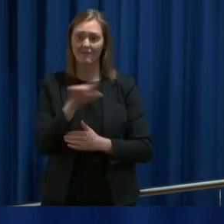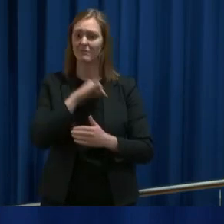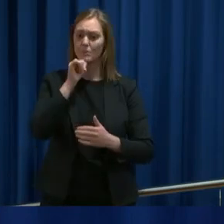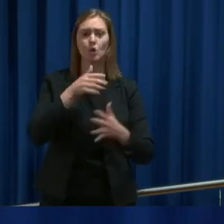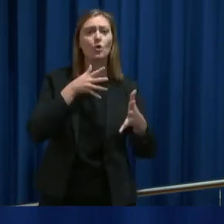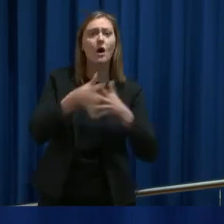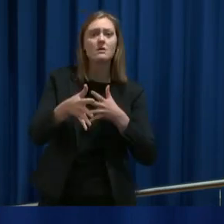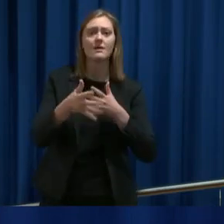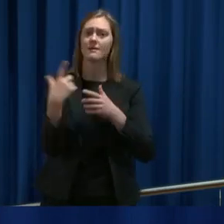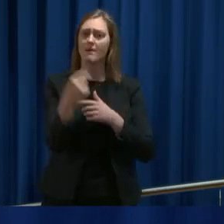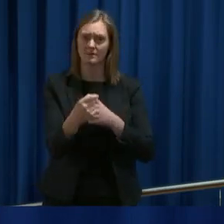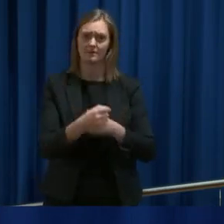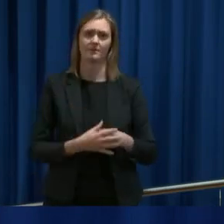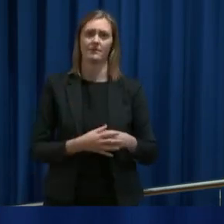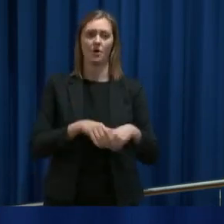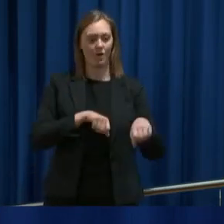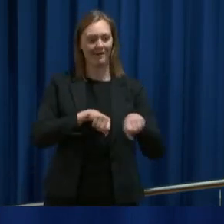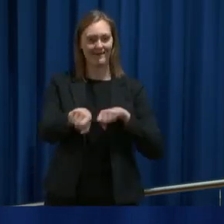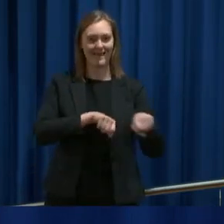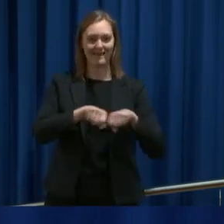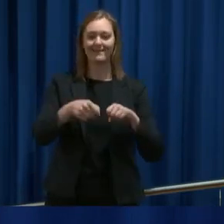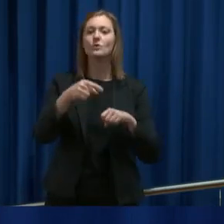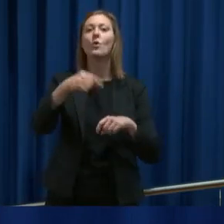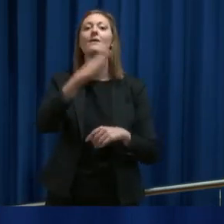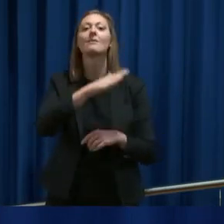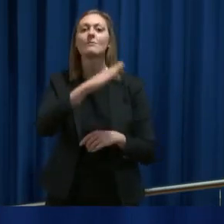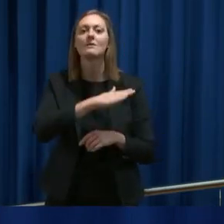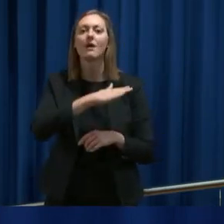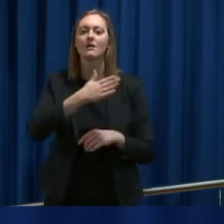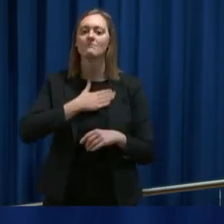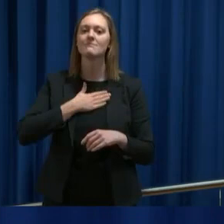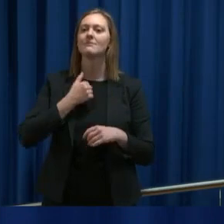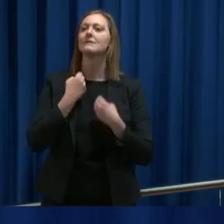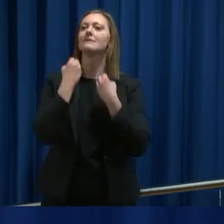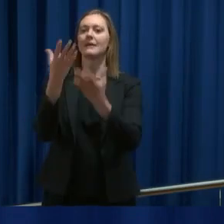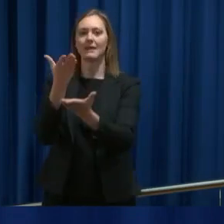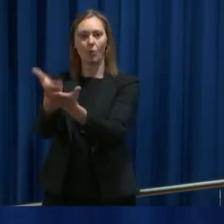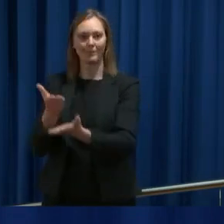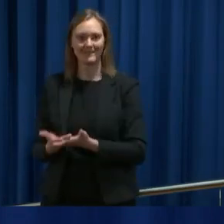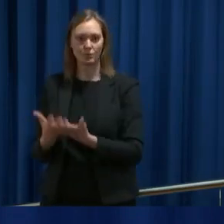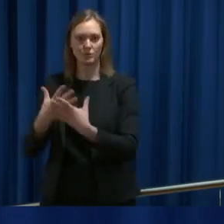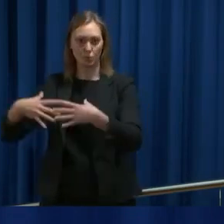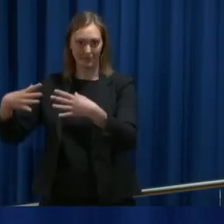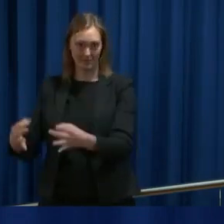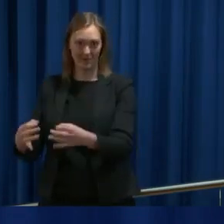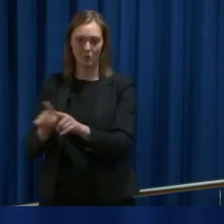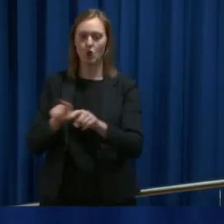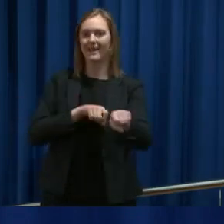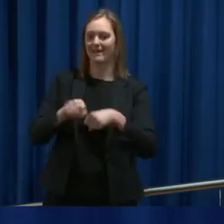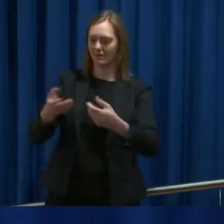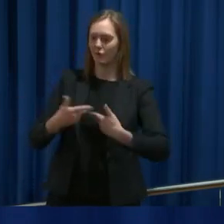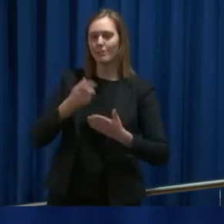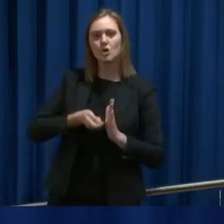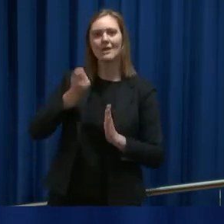raskt. Regjeringen vil derfor i ettermiddag sende en proposisjon til Stortinget, som vil gi regjeringen myndighet til